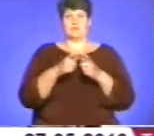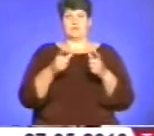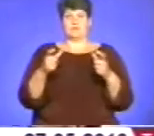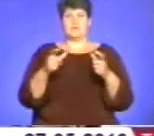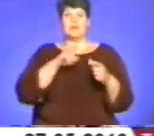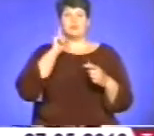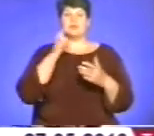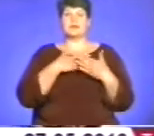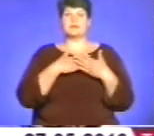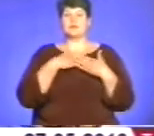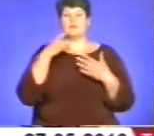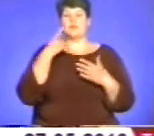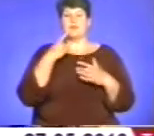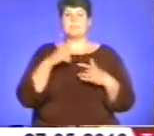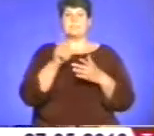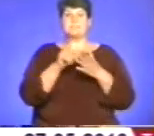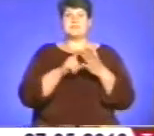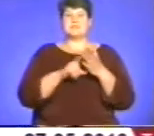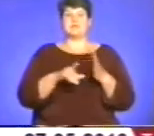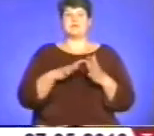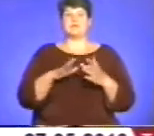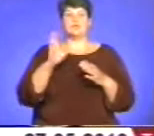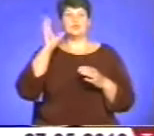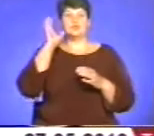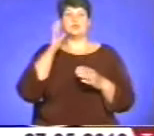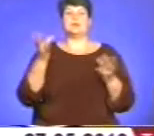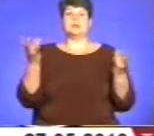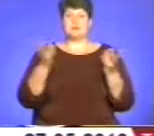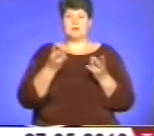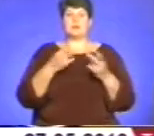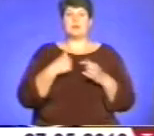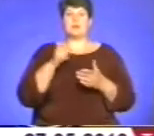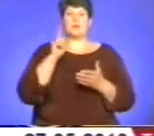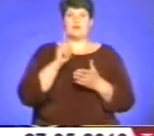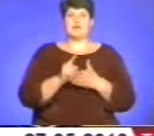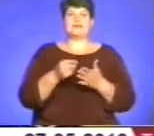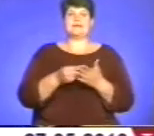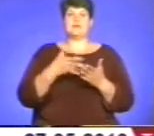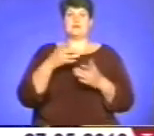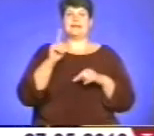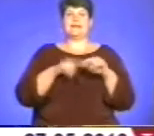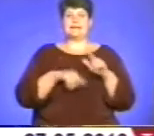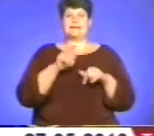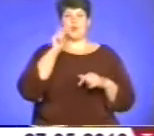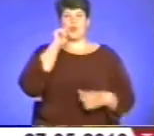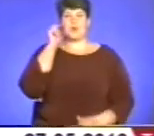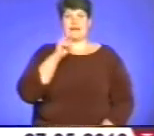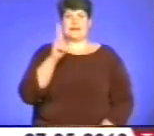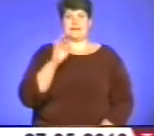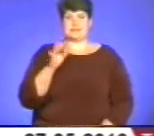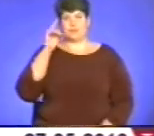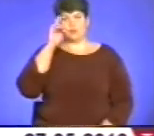активісти наголошують, пісні вітчизняних виконавців слухати варто. Адже ми повинні цінувати рідне, українське, і